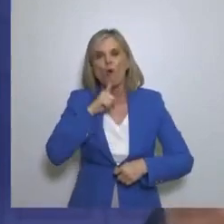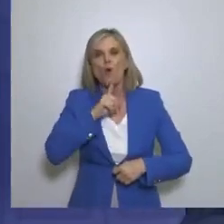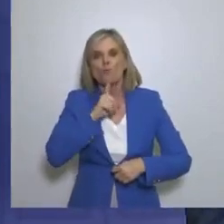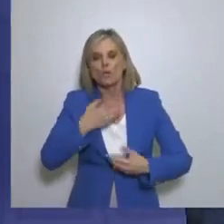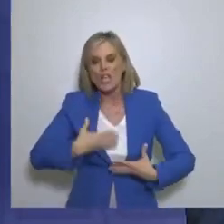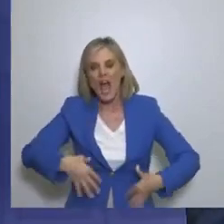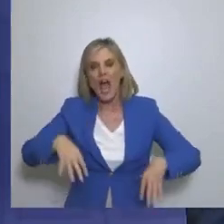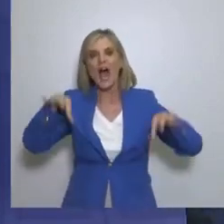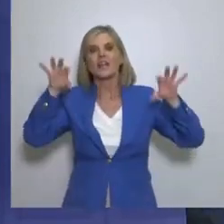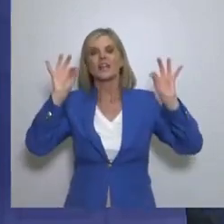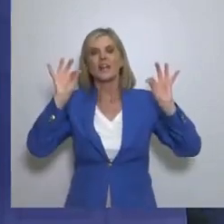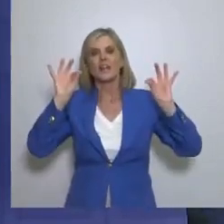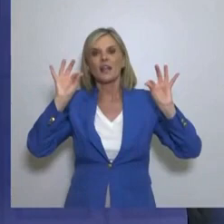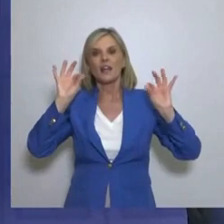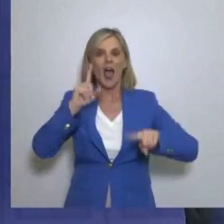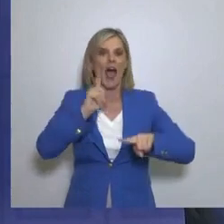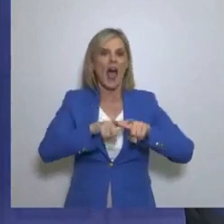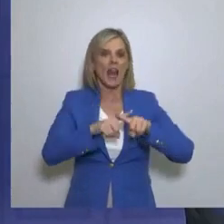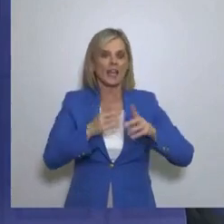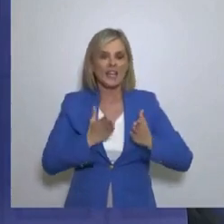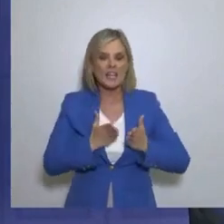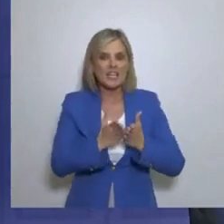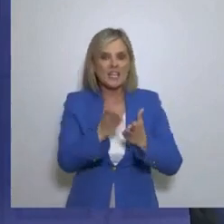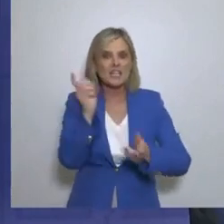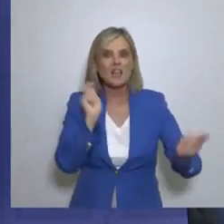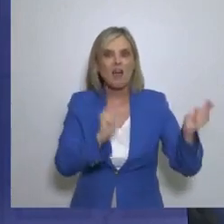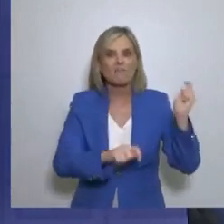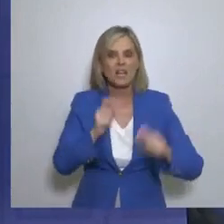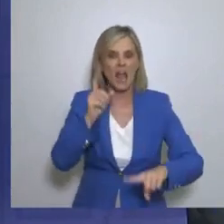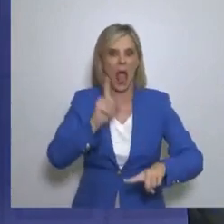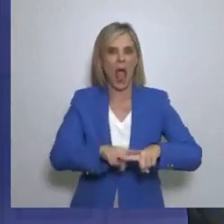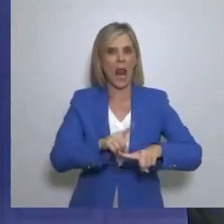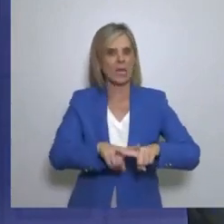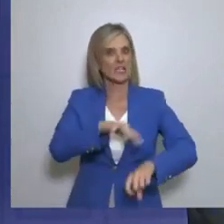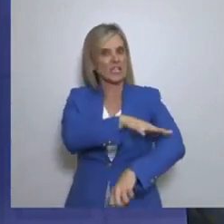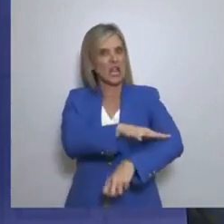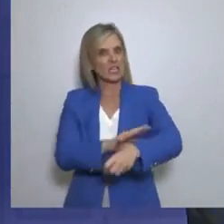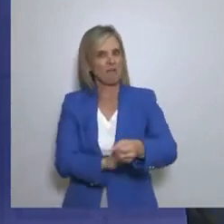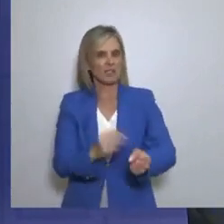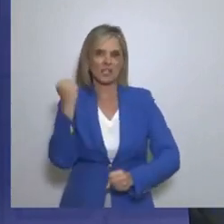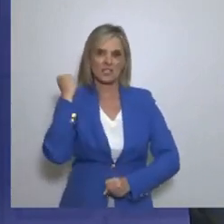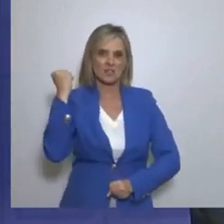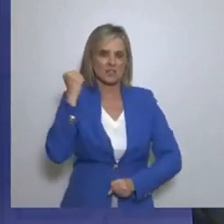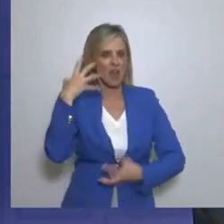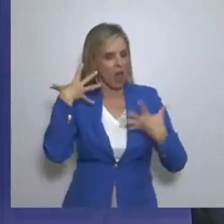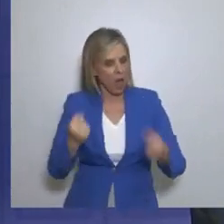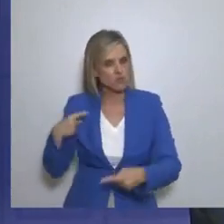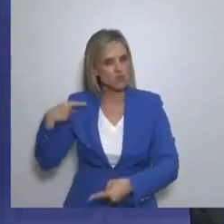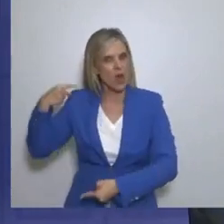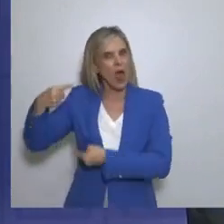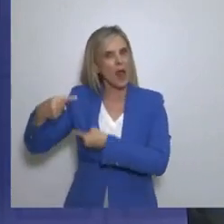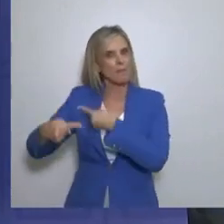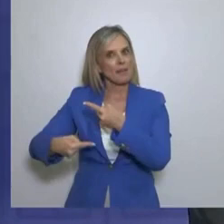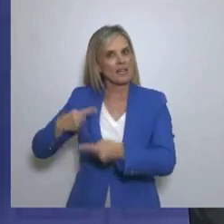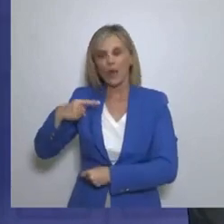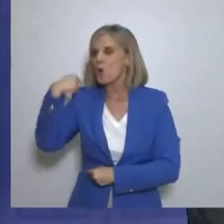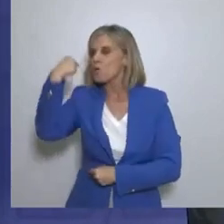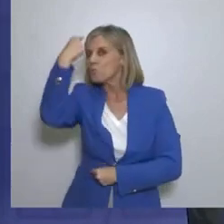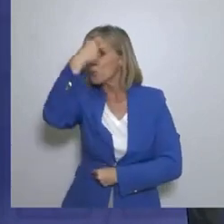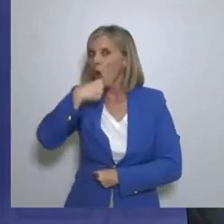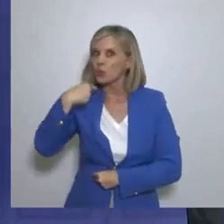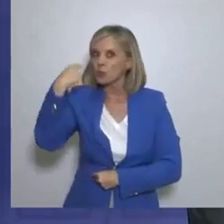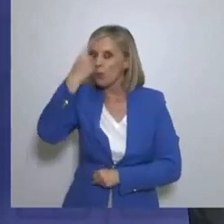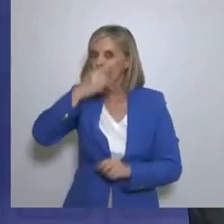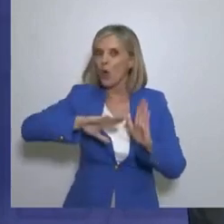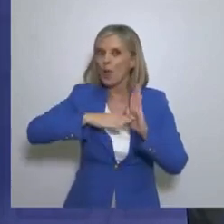Πεντάδα Των πλοίων τους Έλληνες ναυτικούς Όλο το προσωπικό εδάφος να είναι Έλληνες